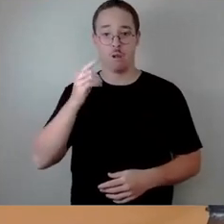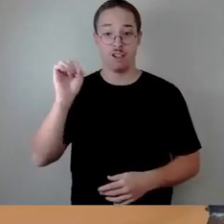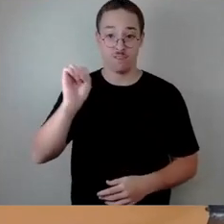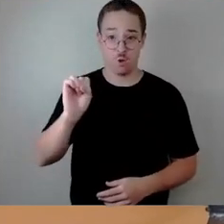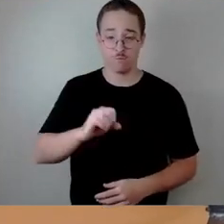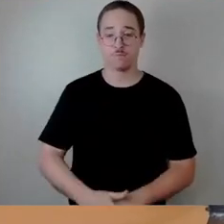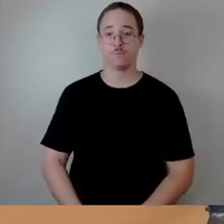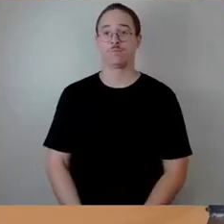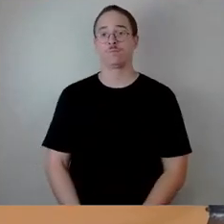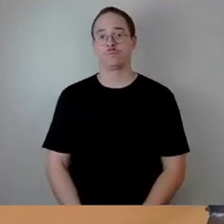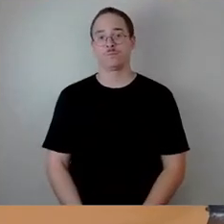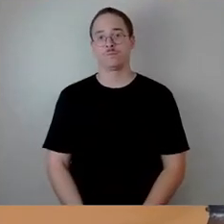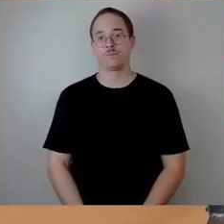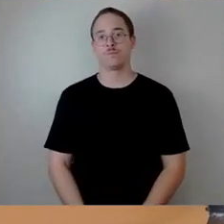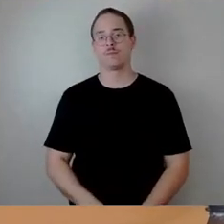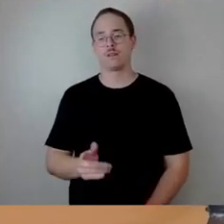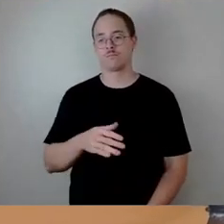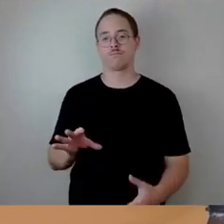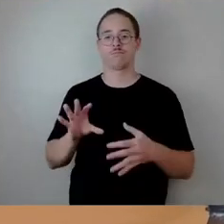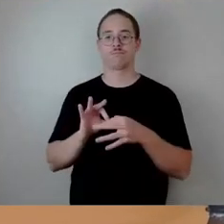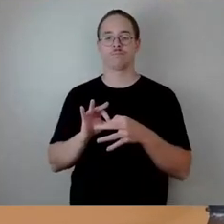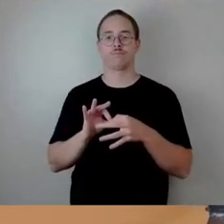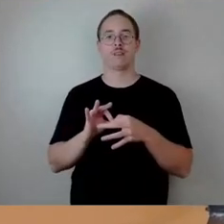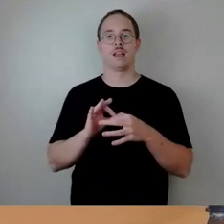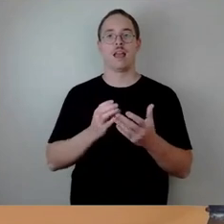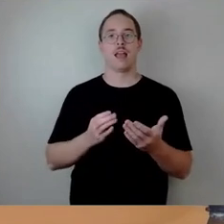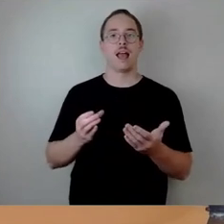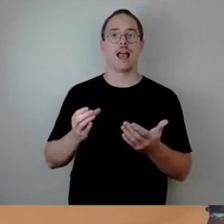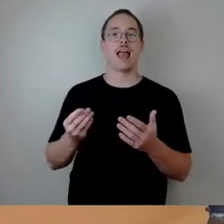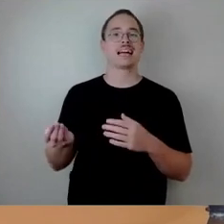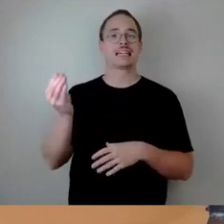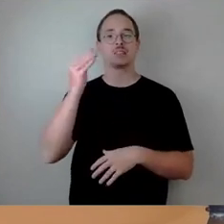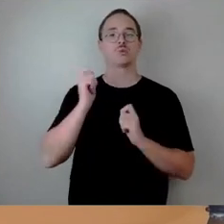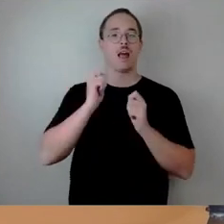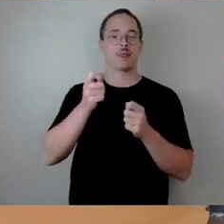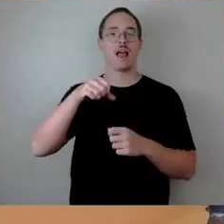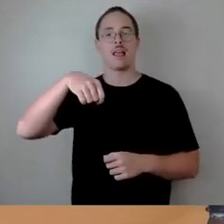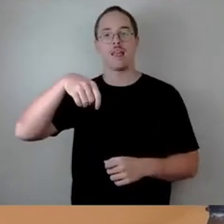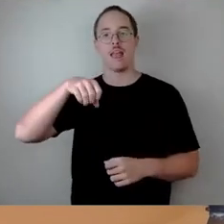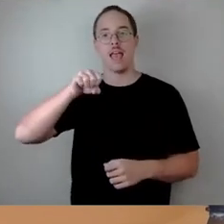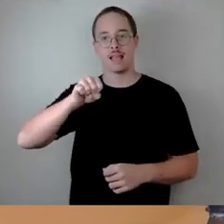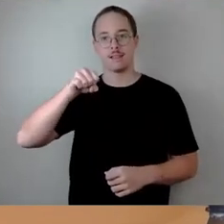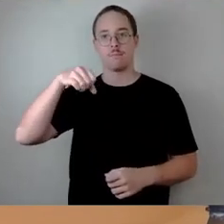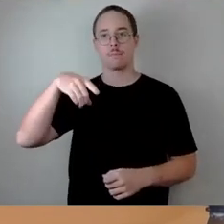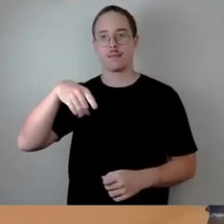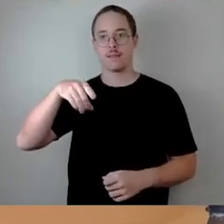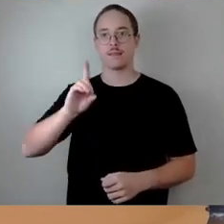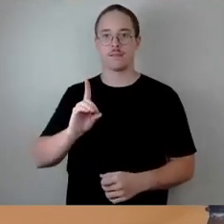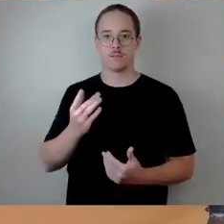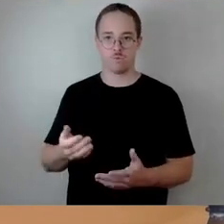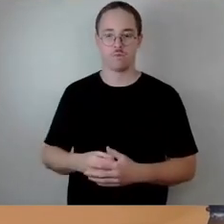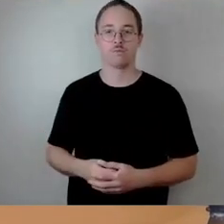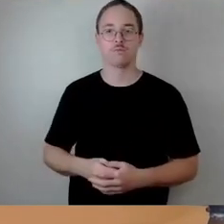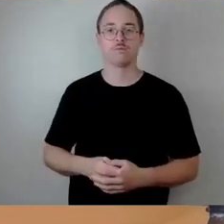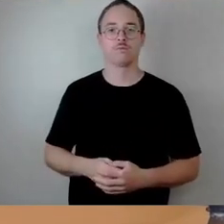Verbindung zu dem Ergänzungsantrag der SPD, die quasi die Fortführung des Sozialtickets fordert, und mich würde